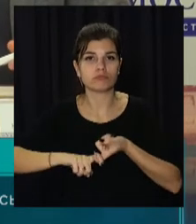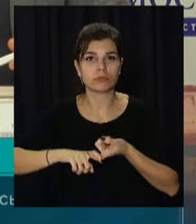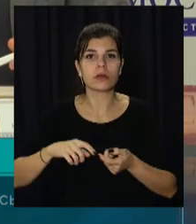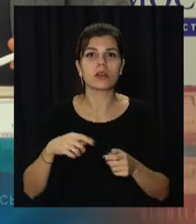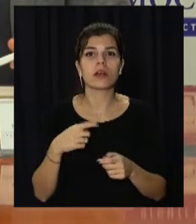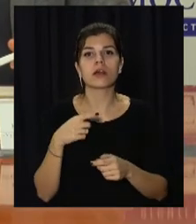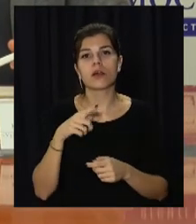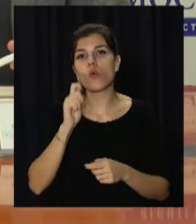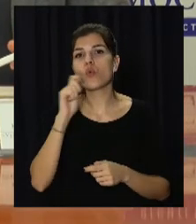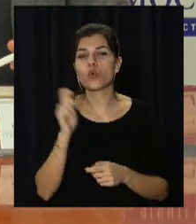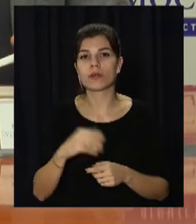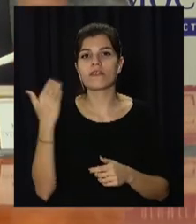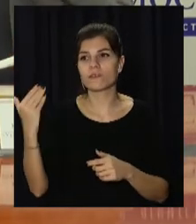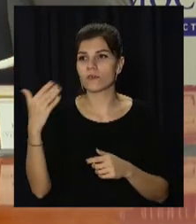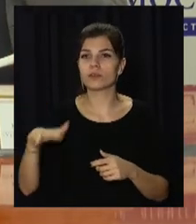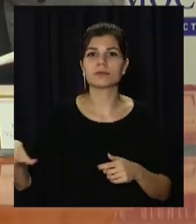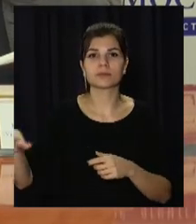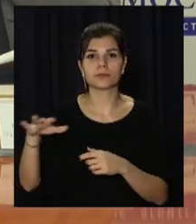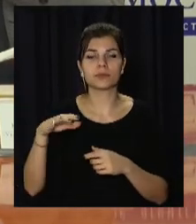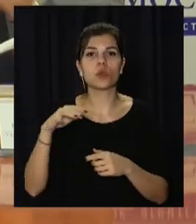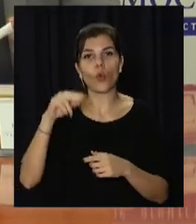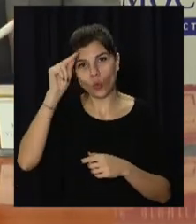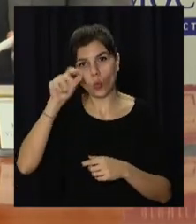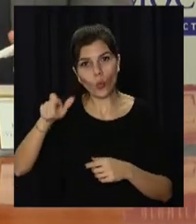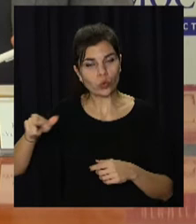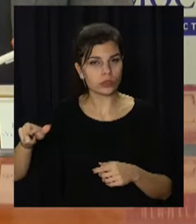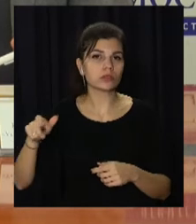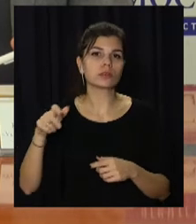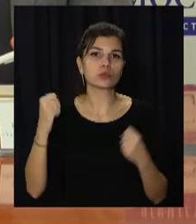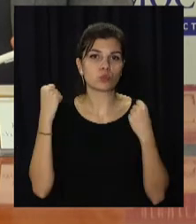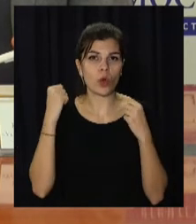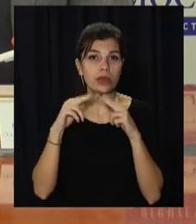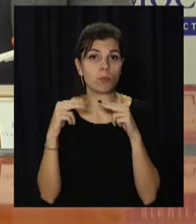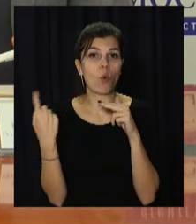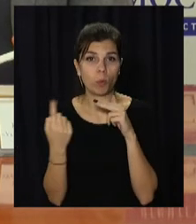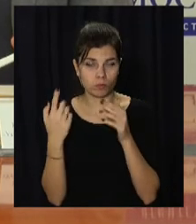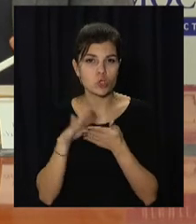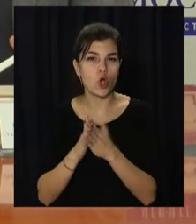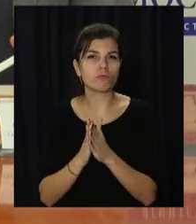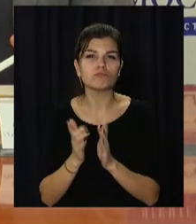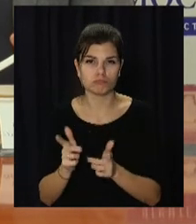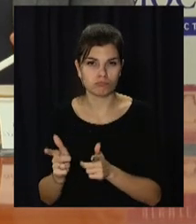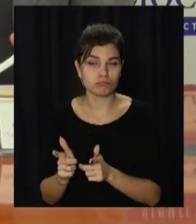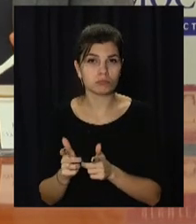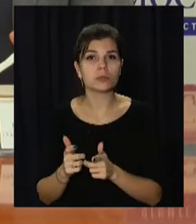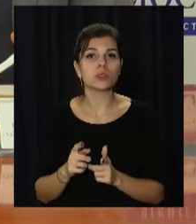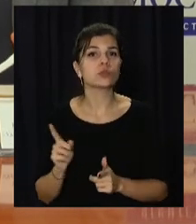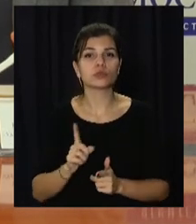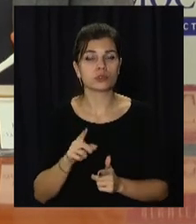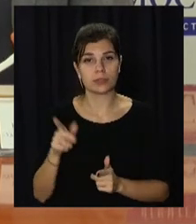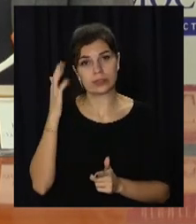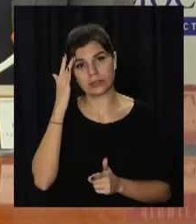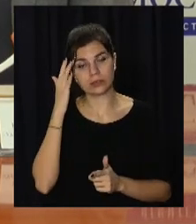підрозділом Української федерації учнівського спорту в Дніпропетровській області. Адже дана